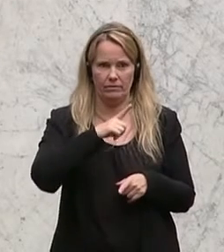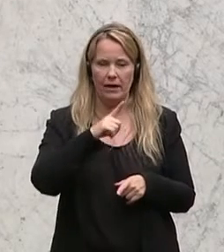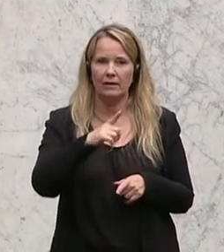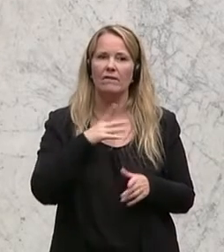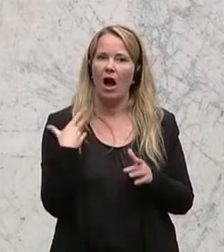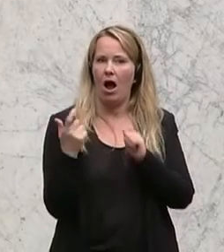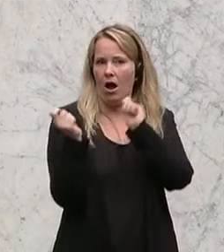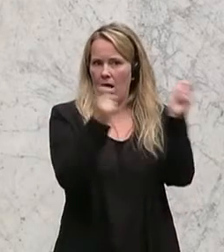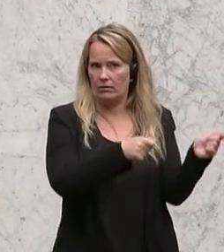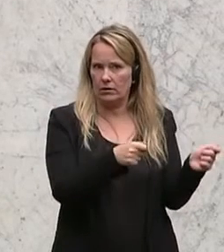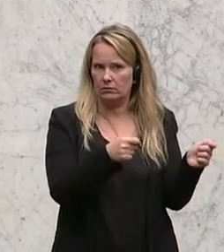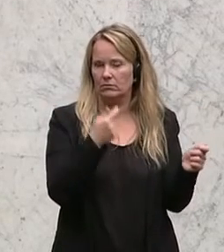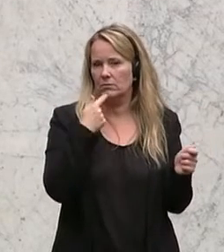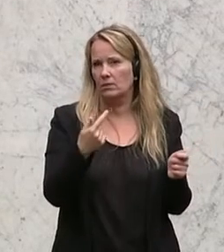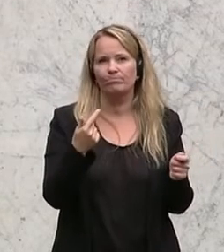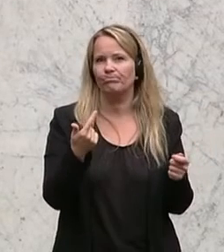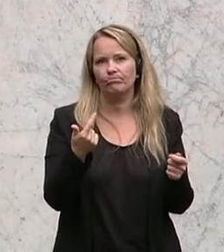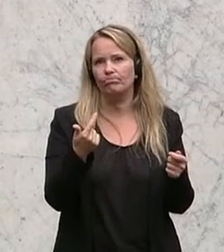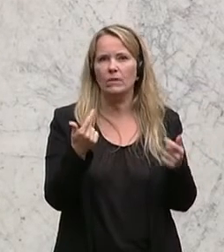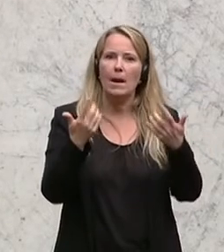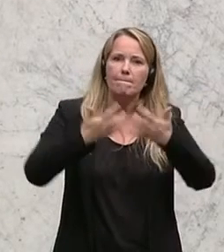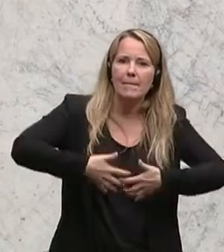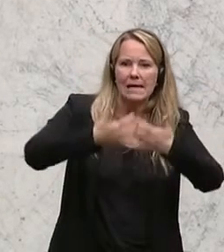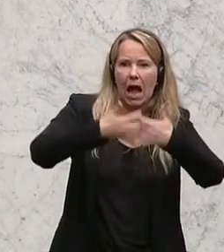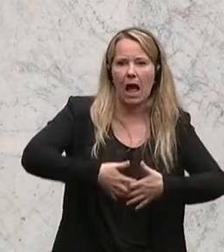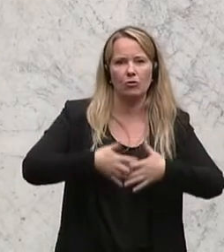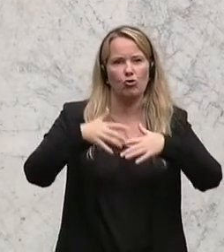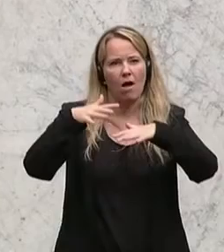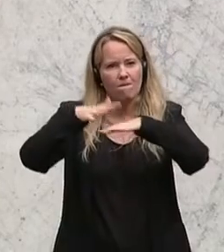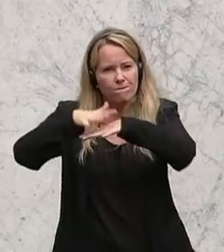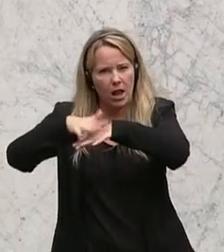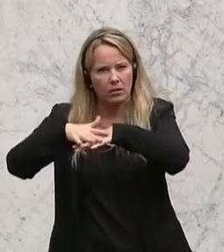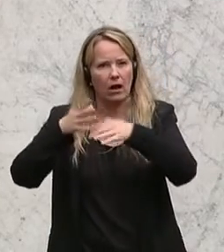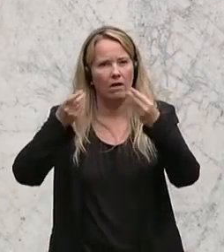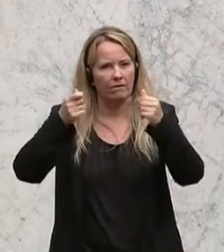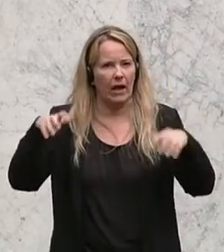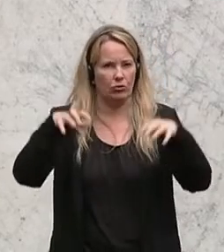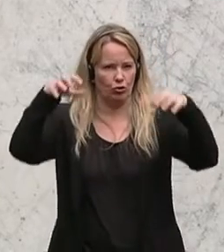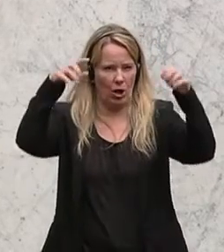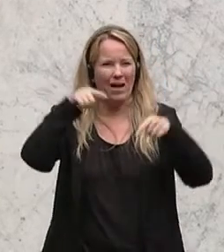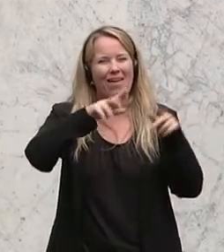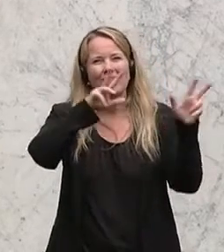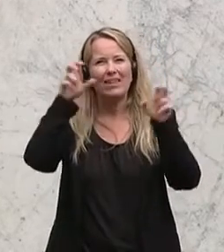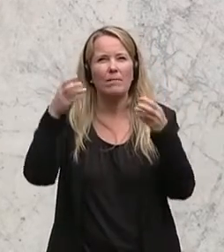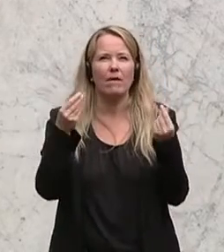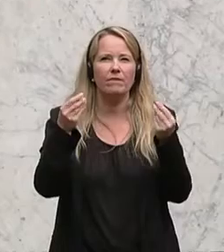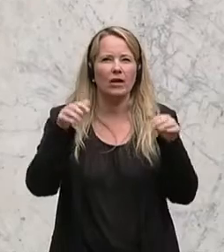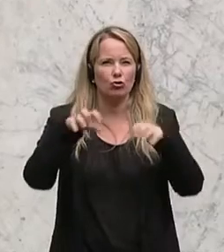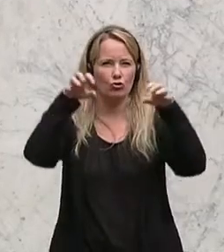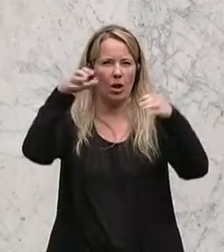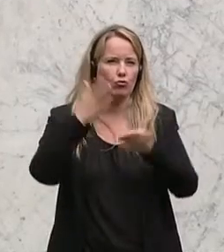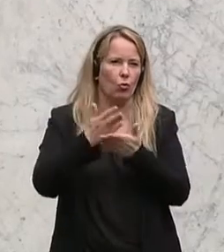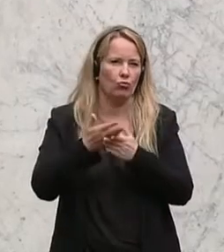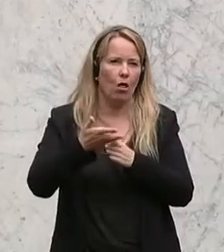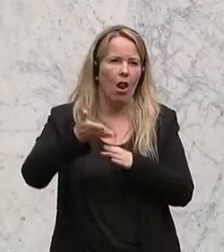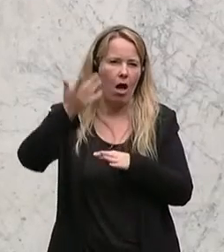wenn man jetzt so will, mechanischen Ausfilterung von Feinstaub. Das Thema Feinstaub belastet uns ja